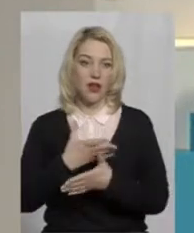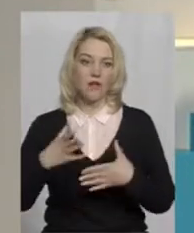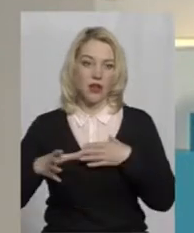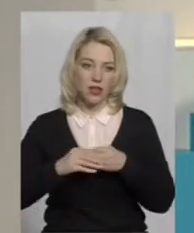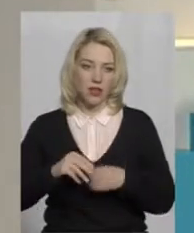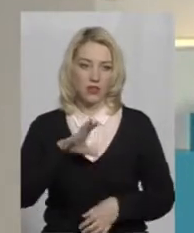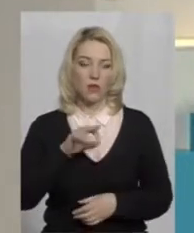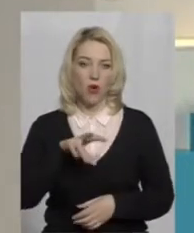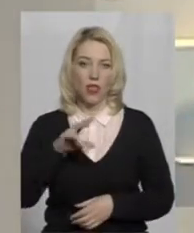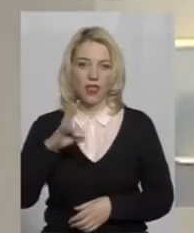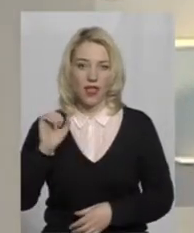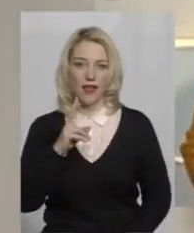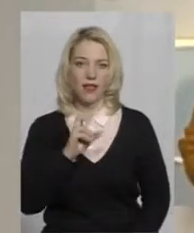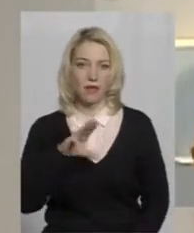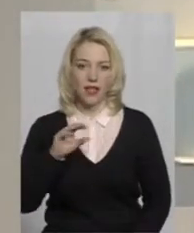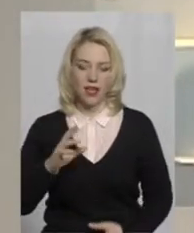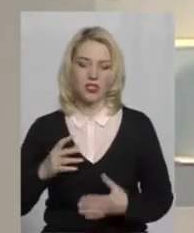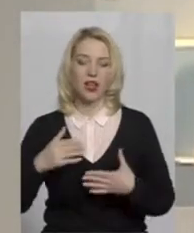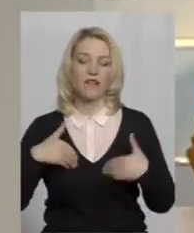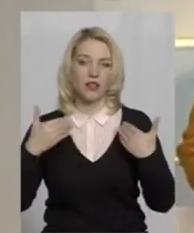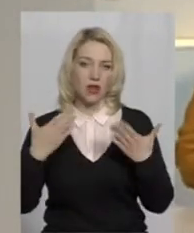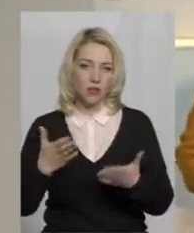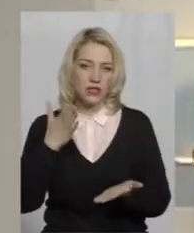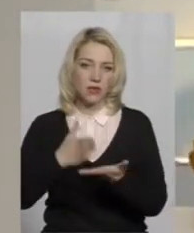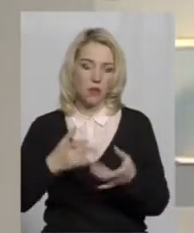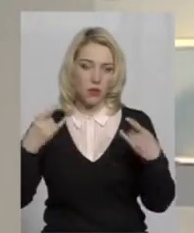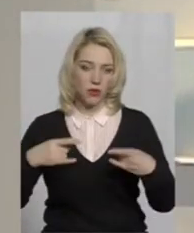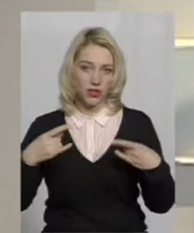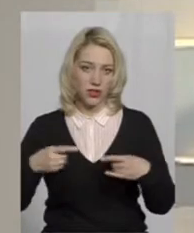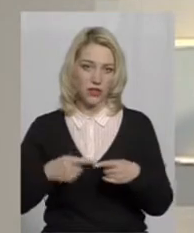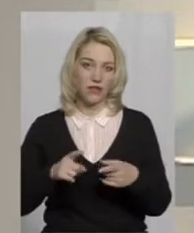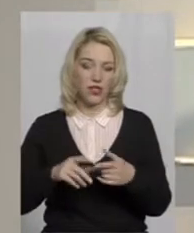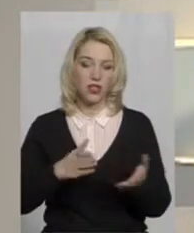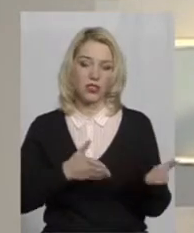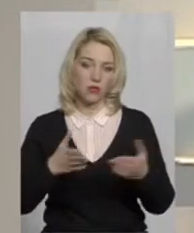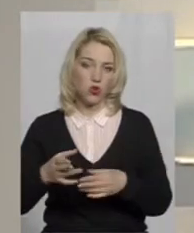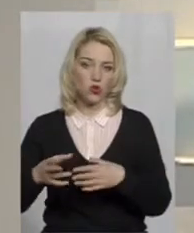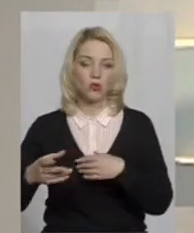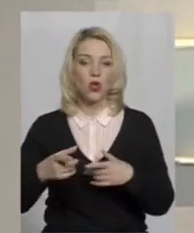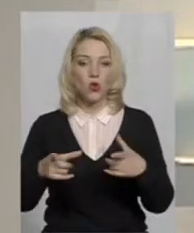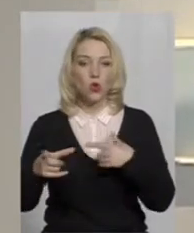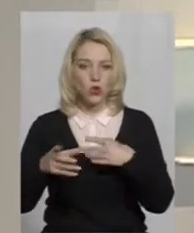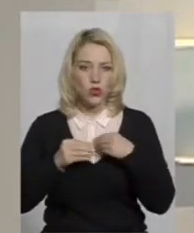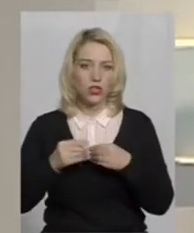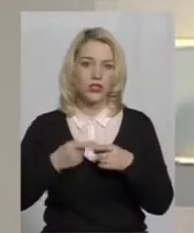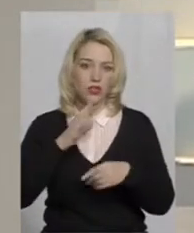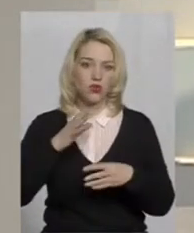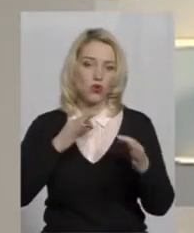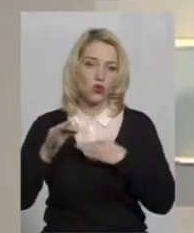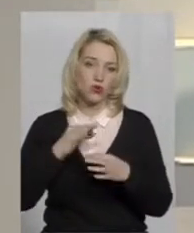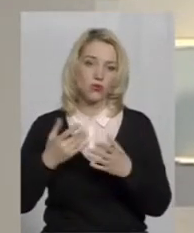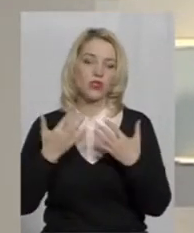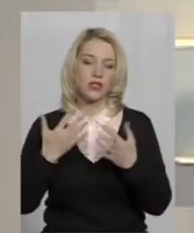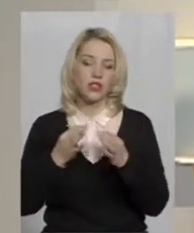Фіновською всіх вітаємо у прямому ефірі і запрошуємо долучатися до розмови, якщо тема вам близька. Проте, наскільки незалежними